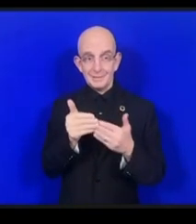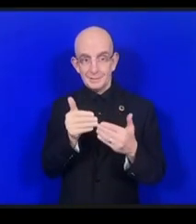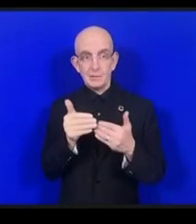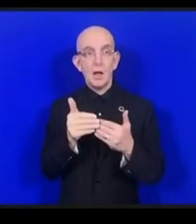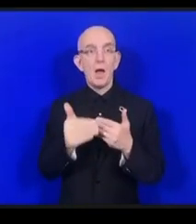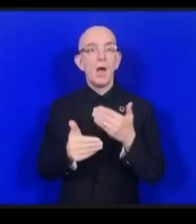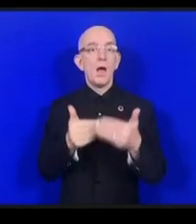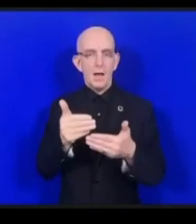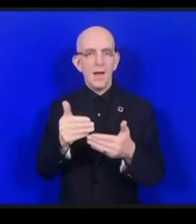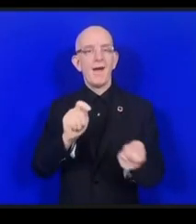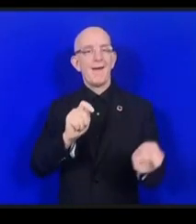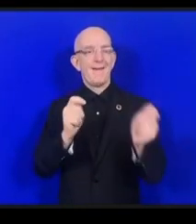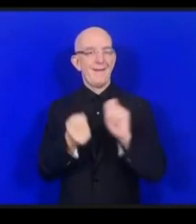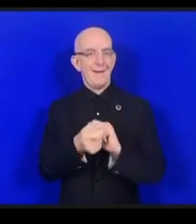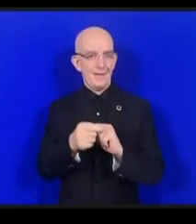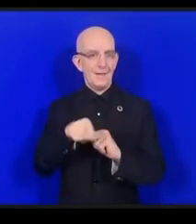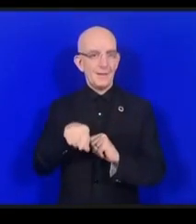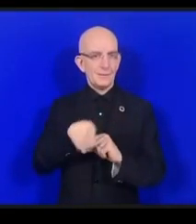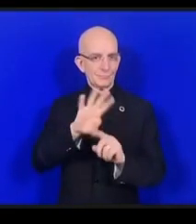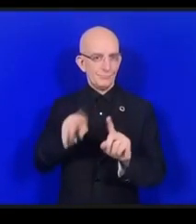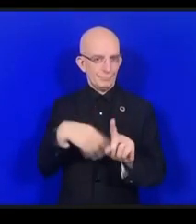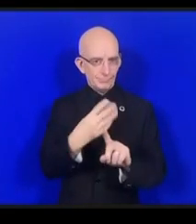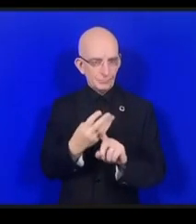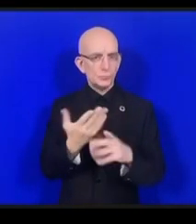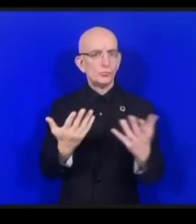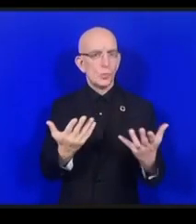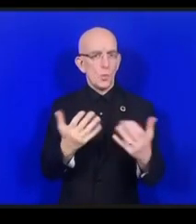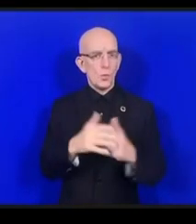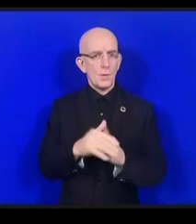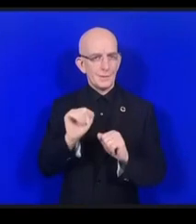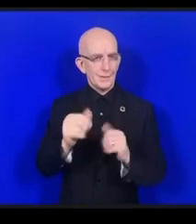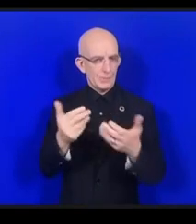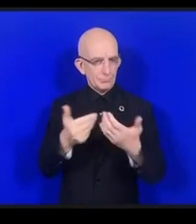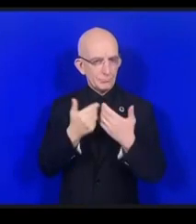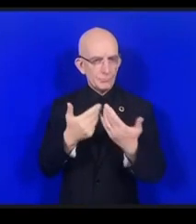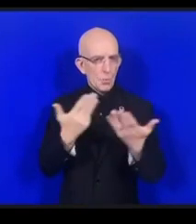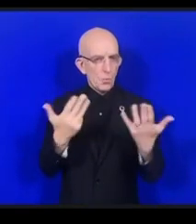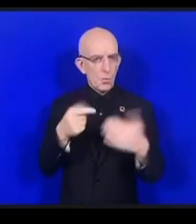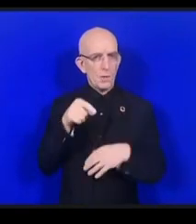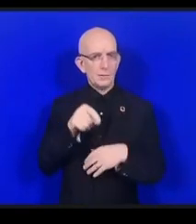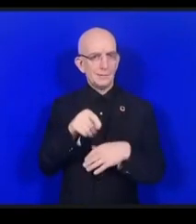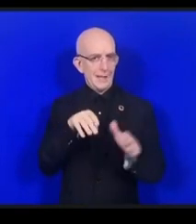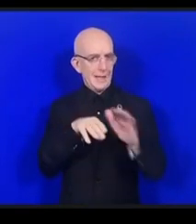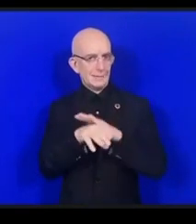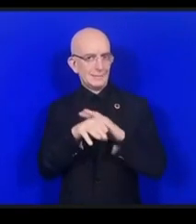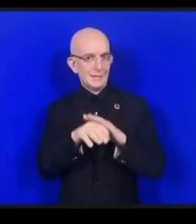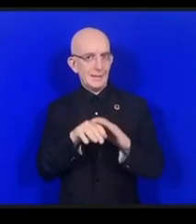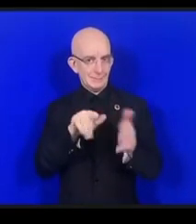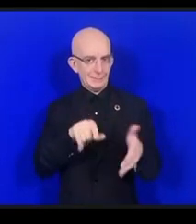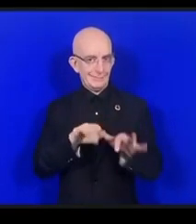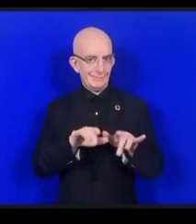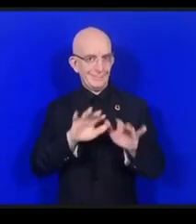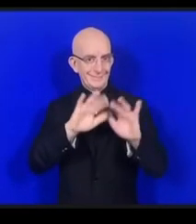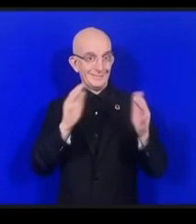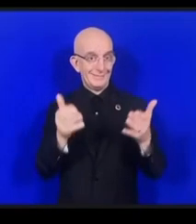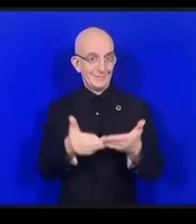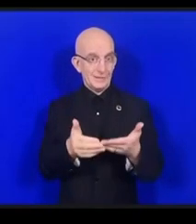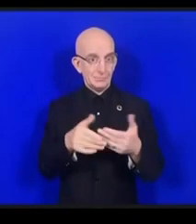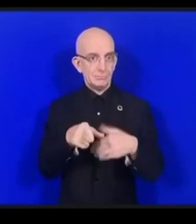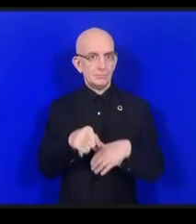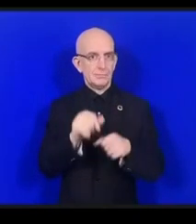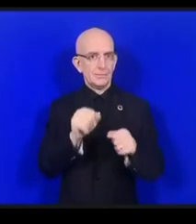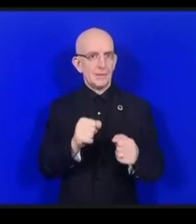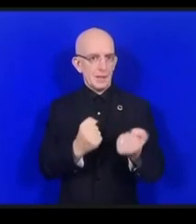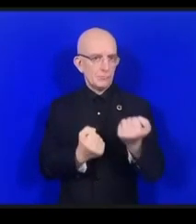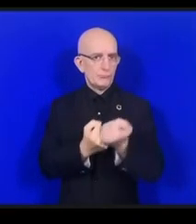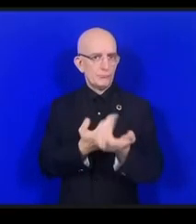ODD. Pourriez-vous nous parler de la manière dont l'Internet peut compenser le handicap et comment on peut atteindre